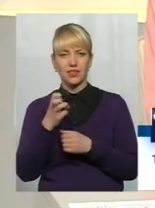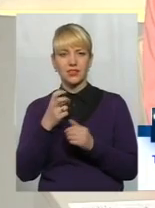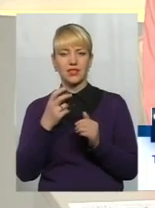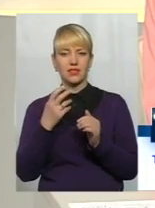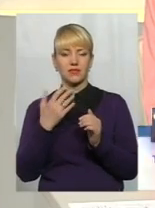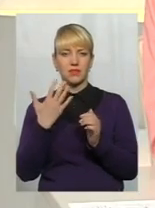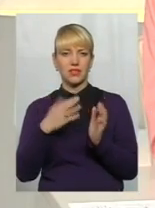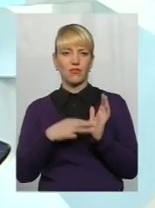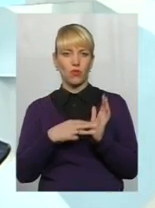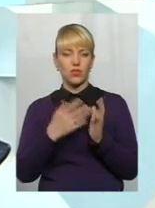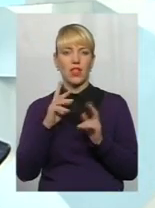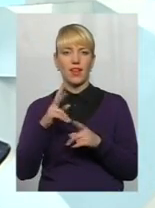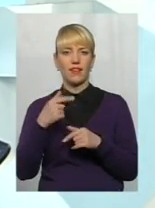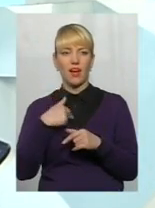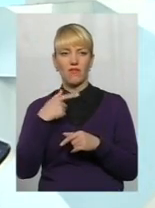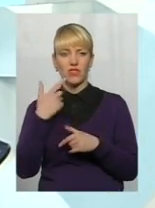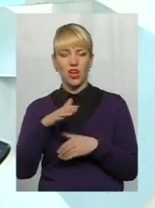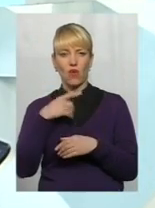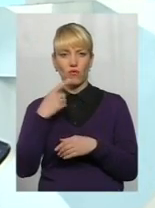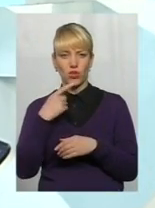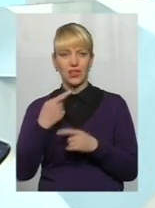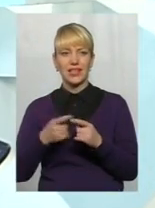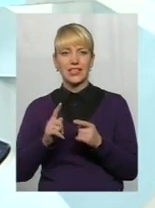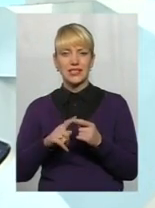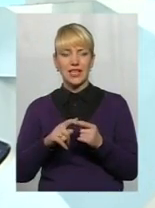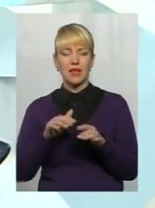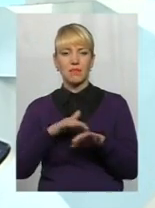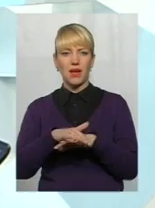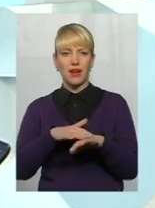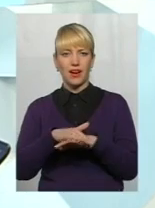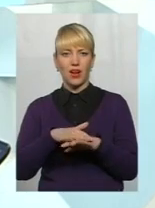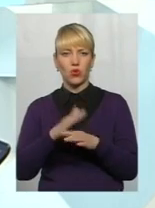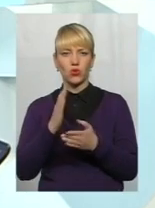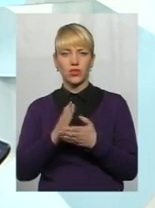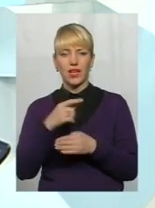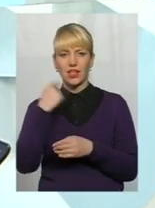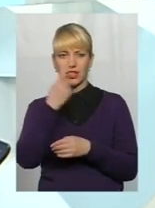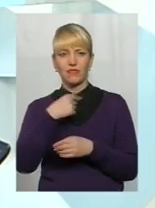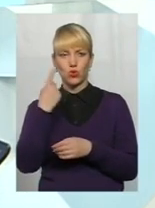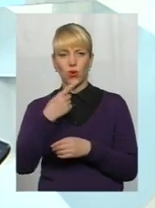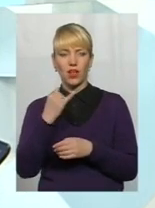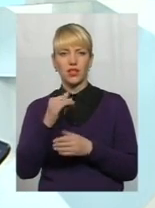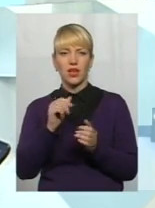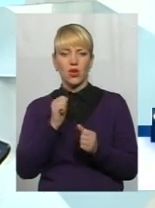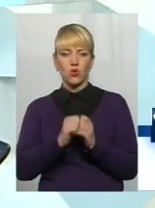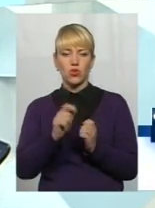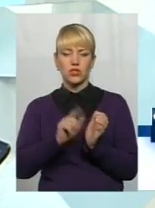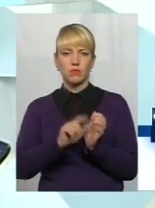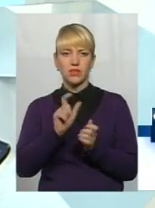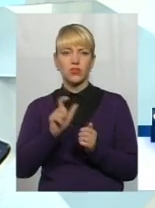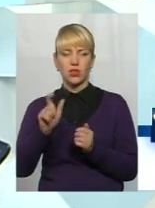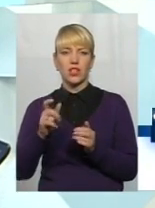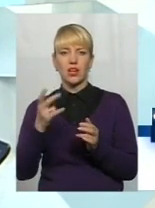3358. Як я вже говорила, що даний перерахунок є індивідуальним. І кожен пенсіонер